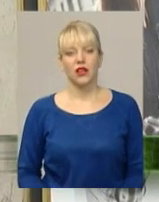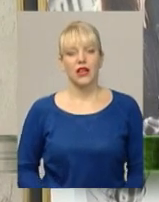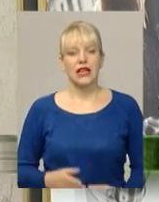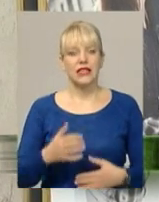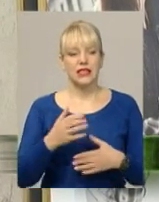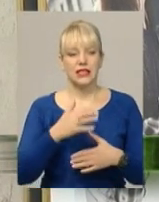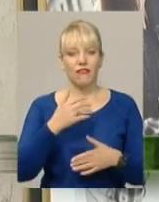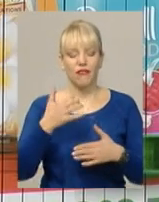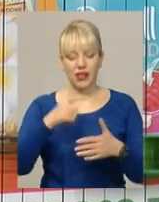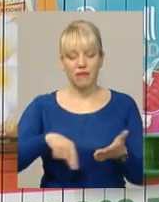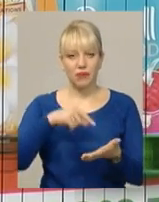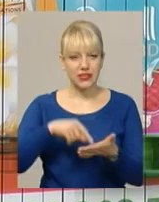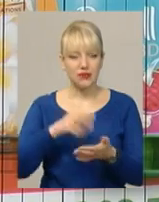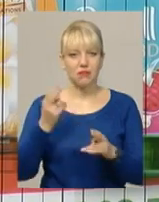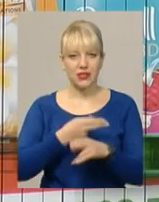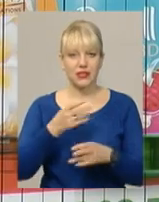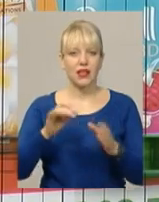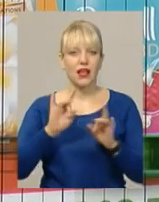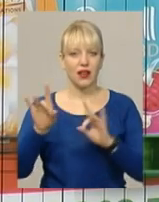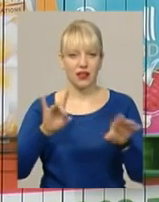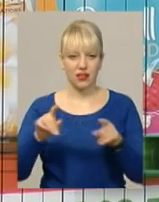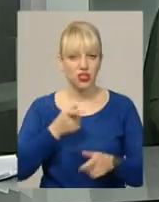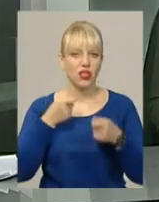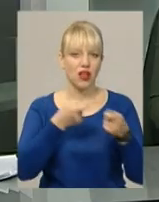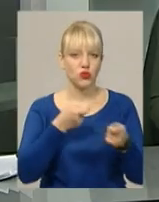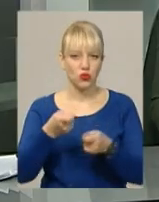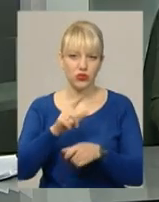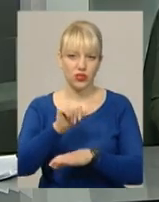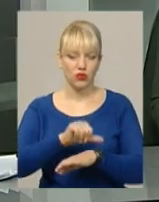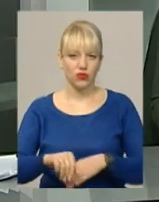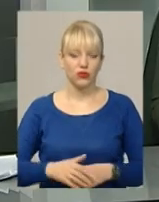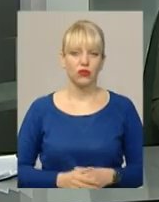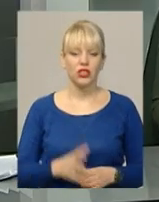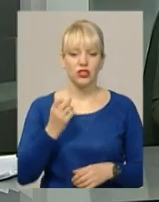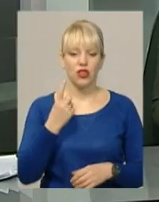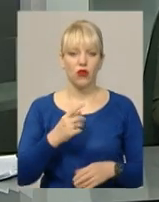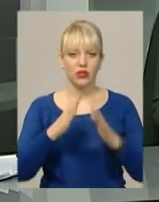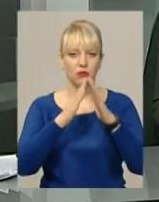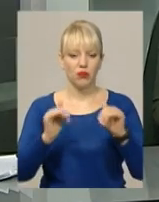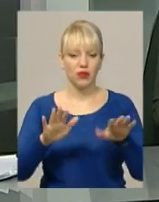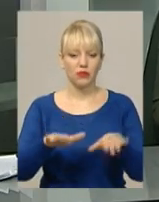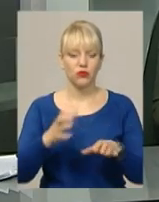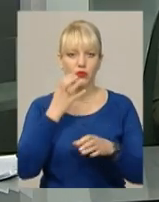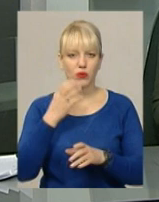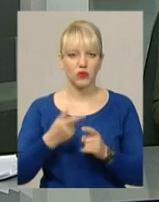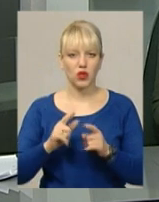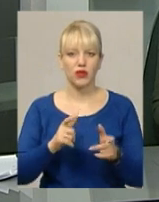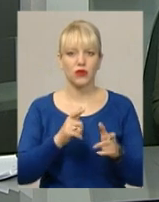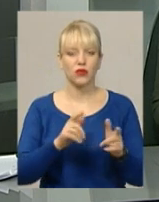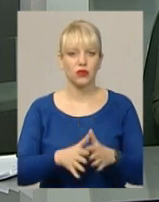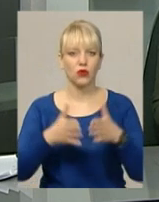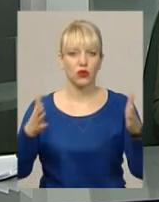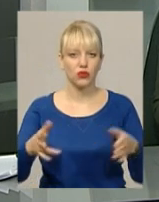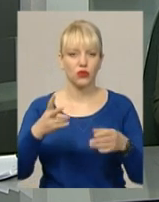без реклами. В обласному центрі планують демонтувати два десятки бігбордів. Іще один мобільний пункт обігріву розгорнули у Хмельницькому біля